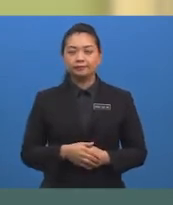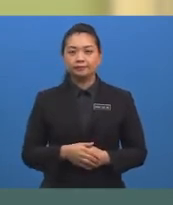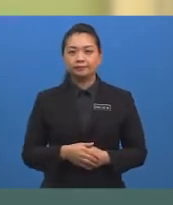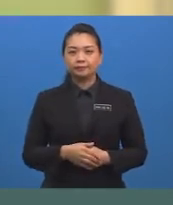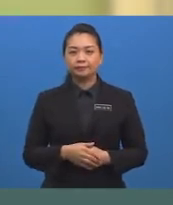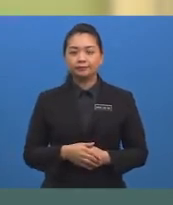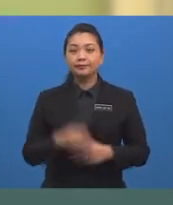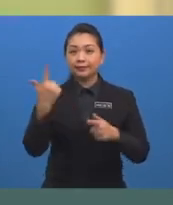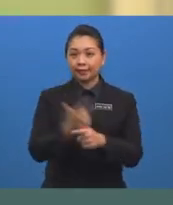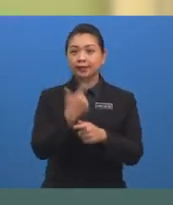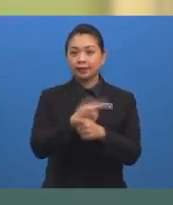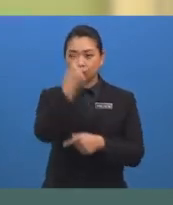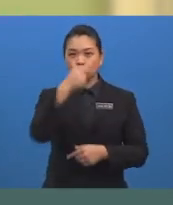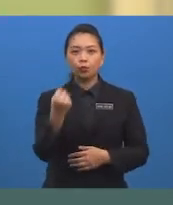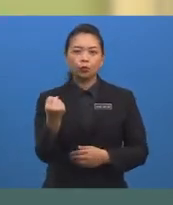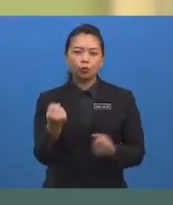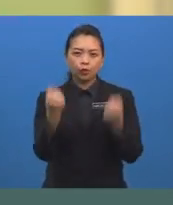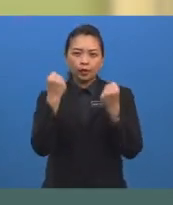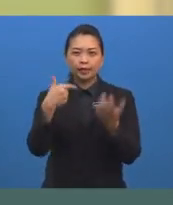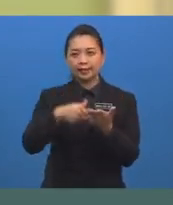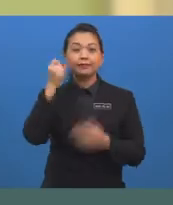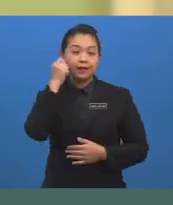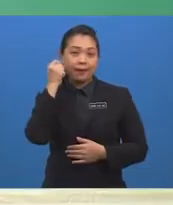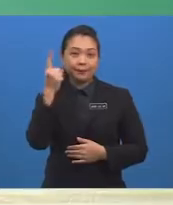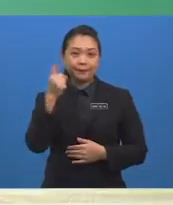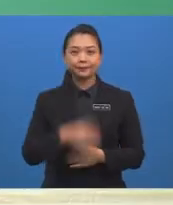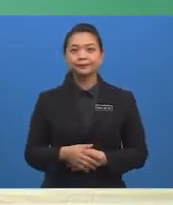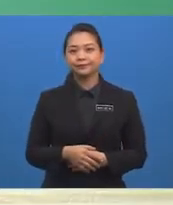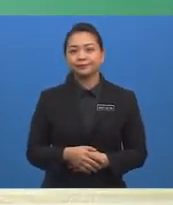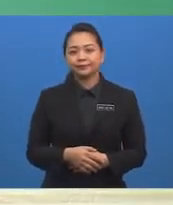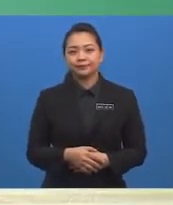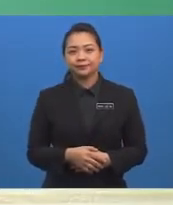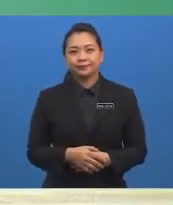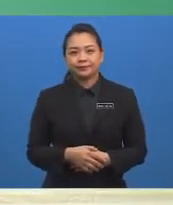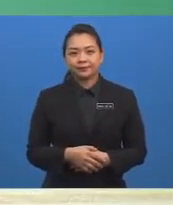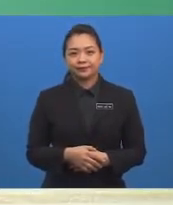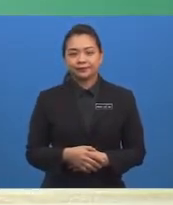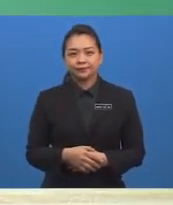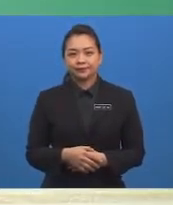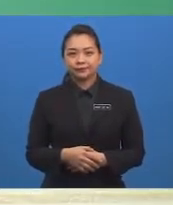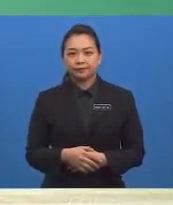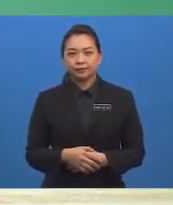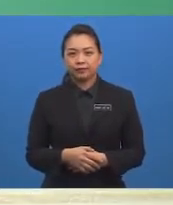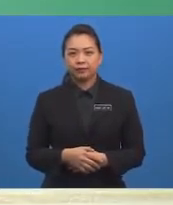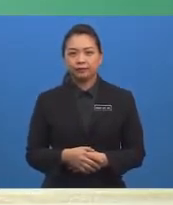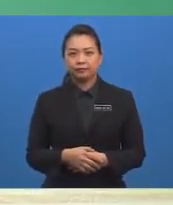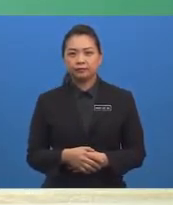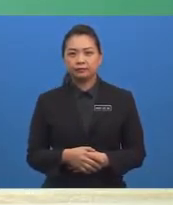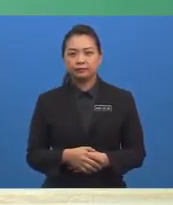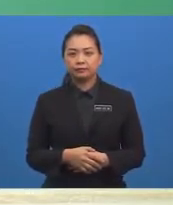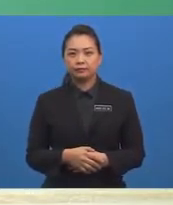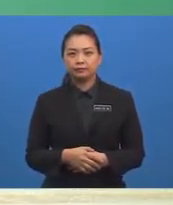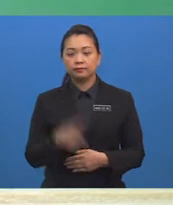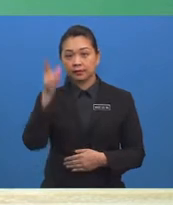pengukuhan Untuk mengukuhkan kefahaman murid-murid Untuk itu mari sama-sama